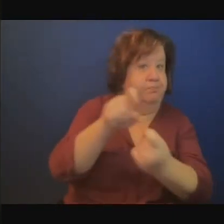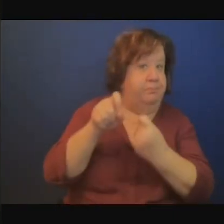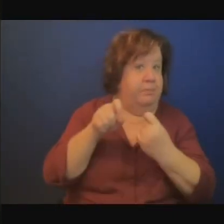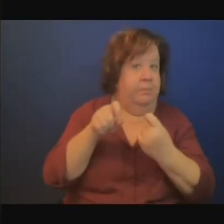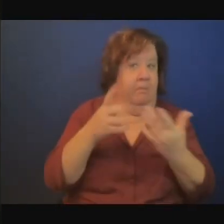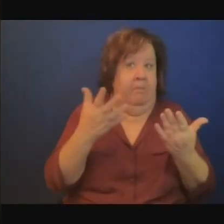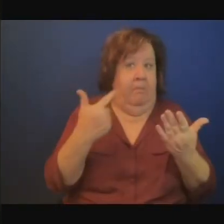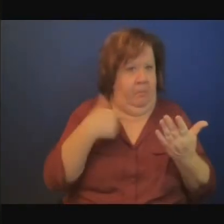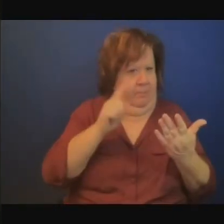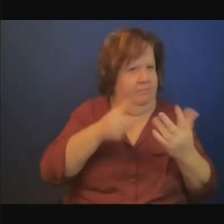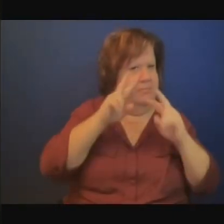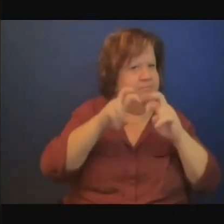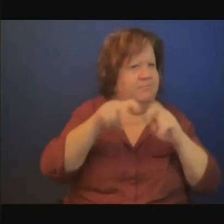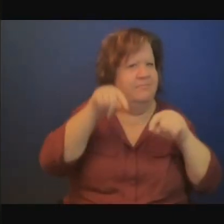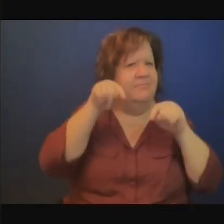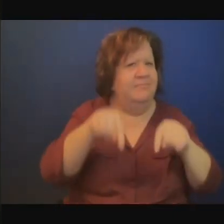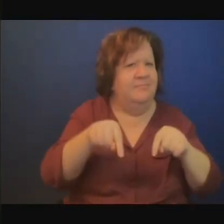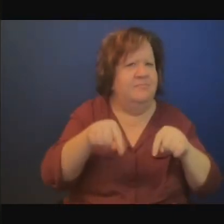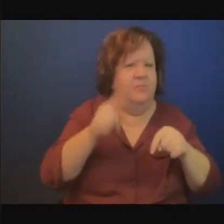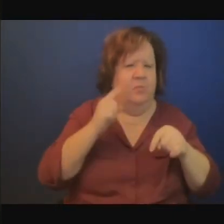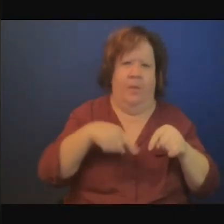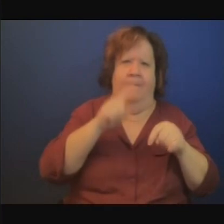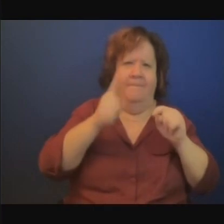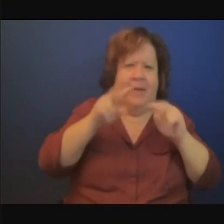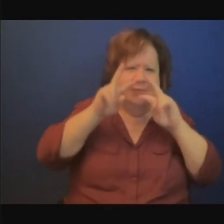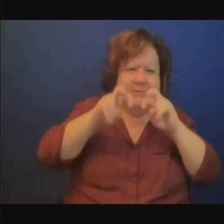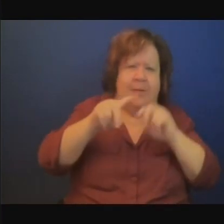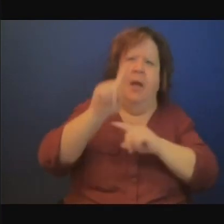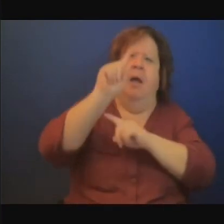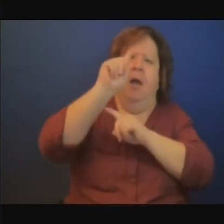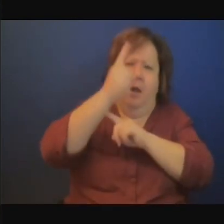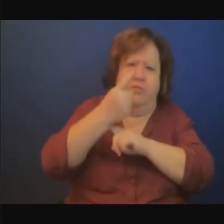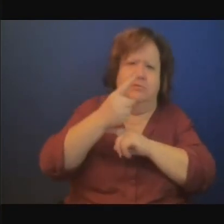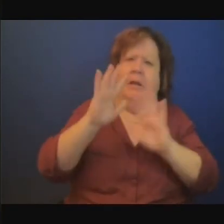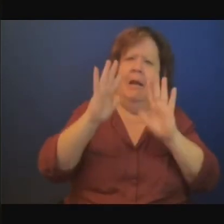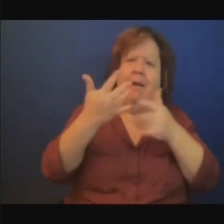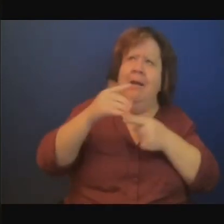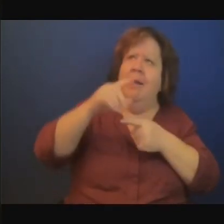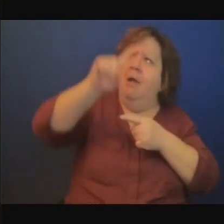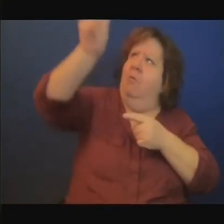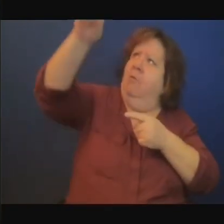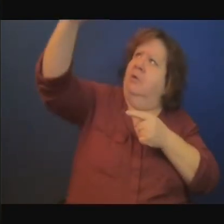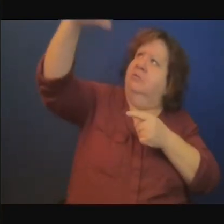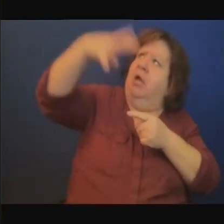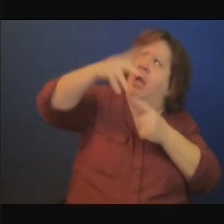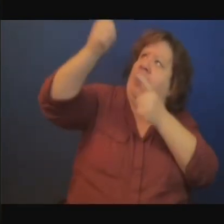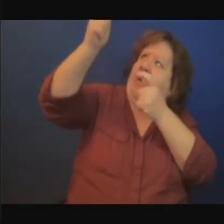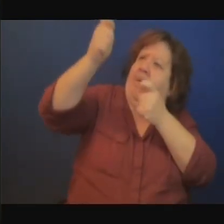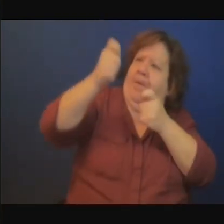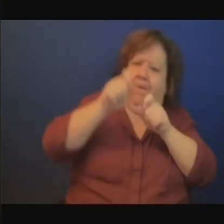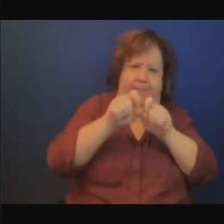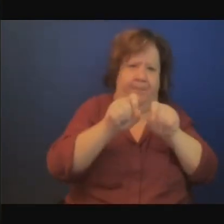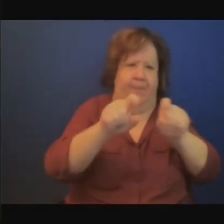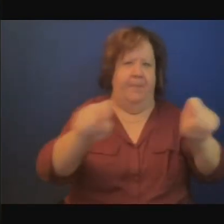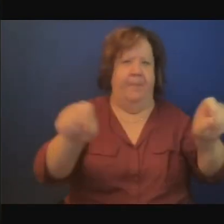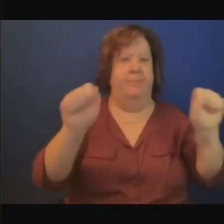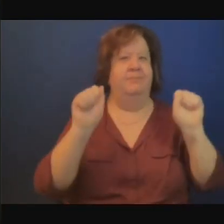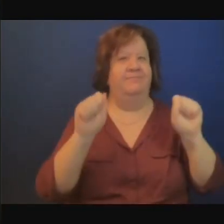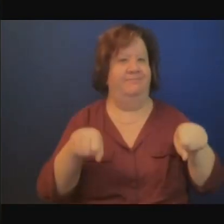devrait se focaliser là-dessus. Il faut identifier des objectifs réalistes